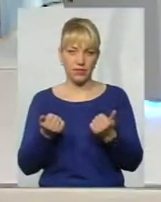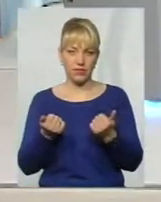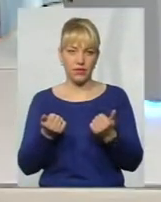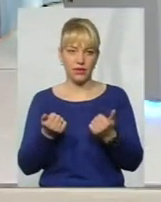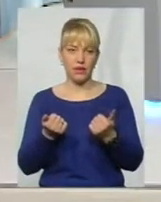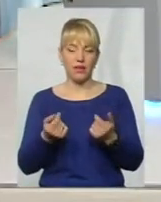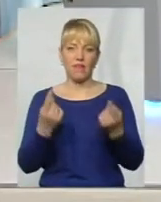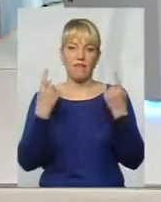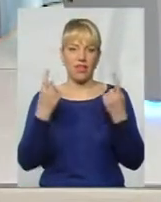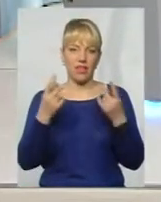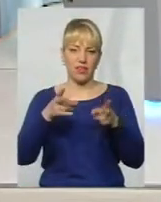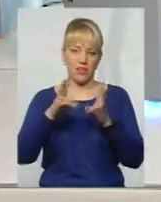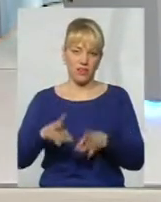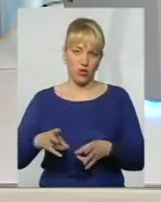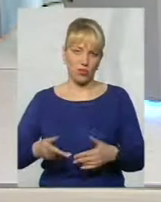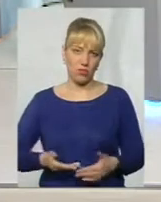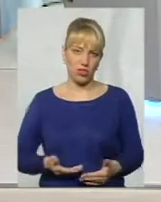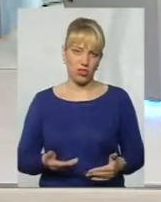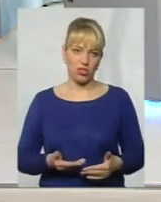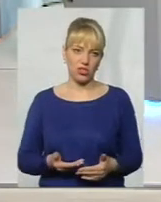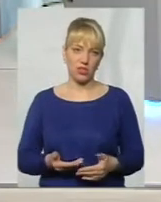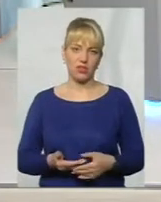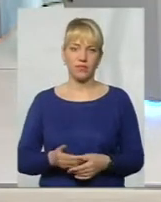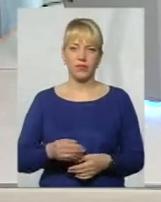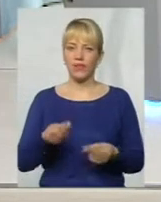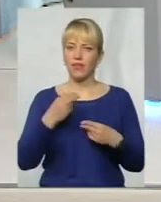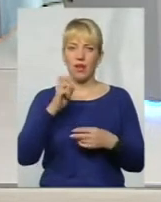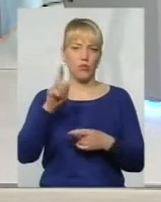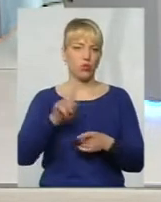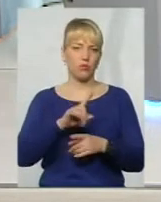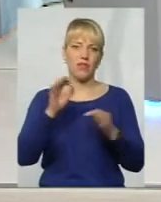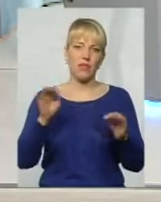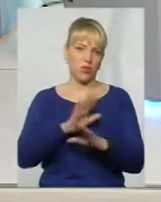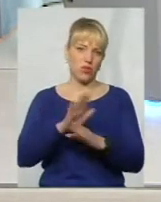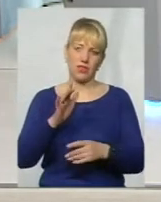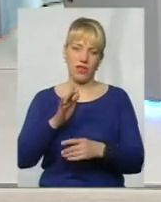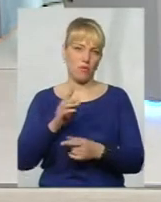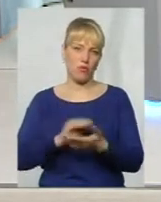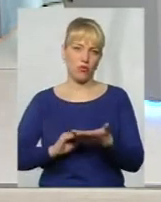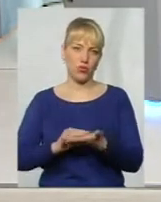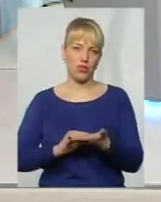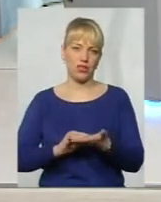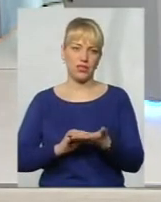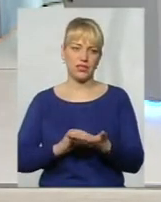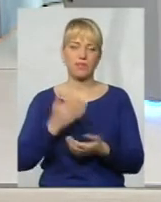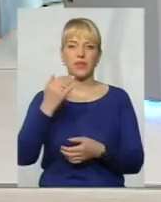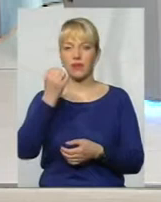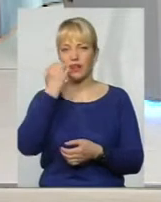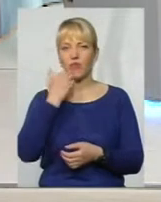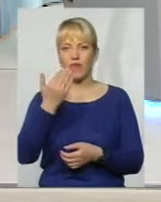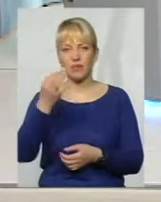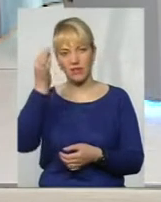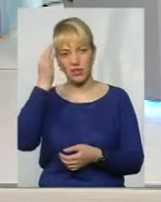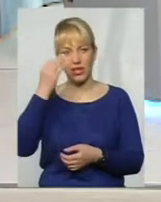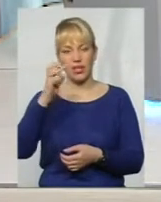велике лихо пережили, дай Бог, щоб воно ніколи не повторилось. Дякую велике вам за ваші спогади. Зараз я